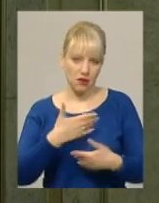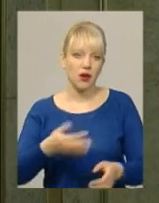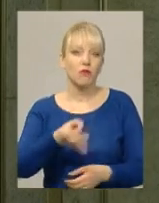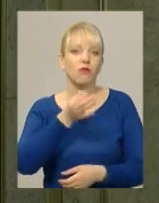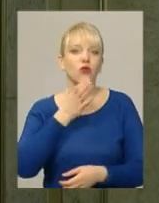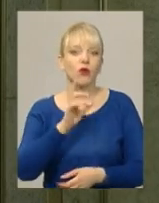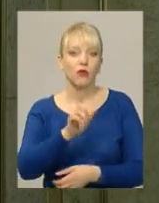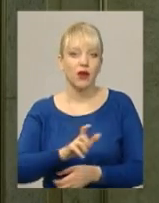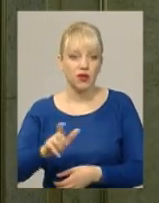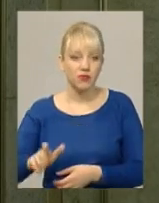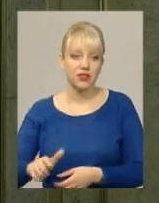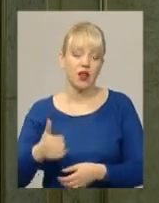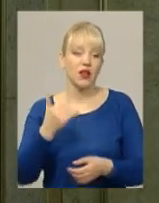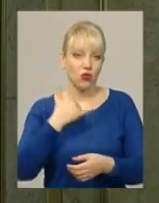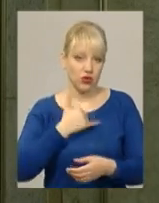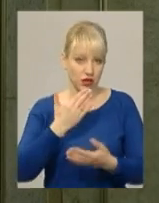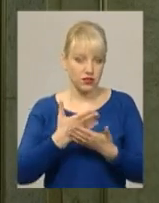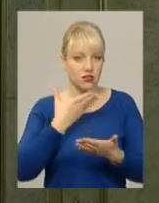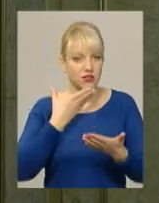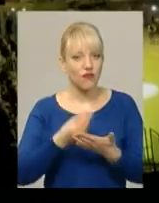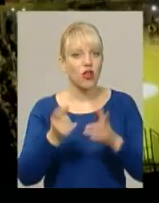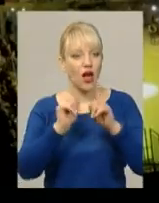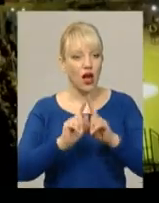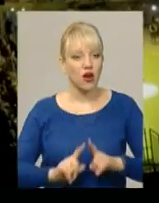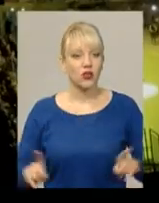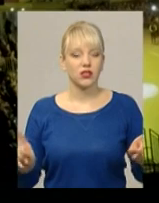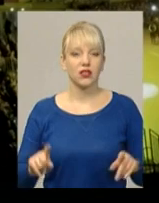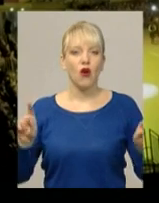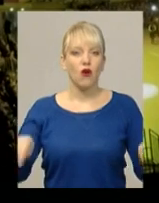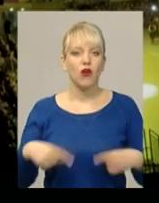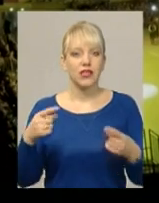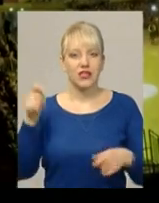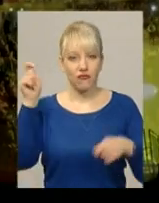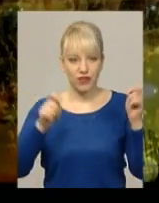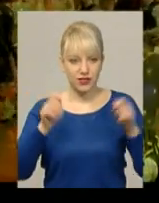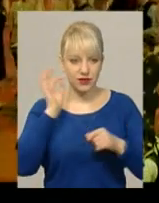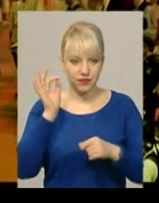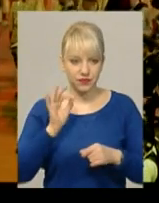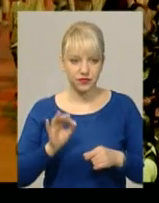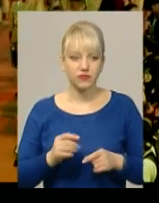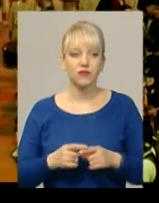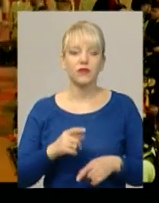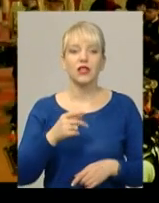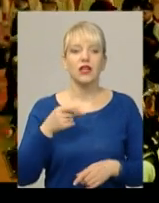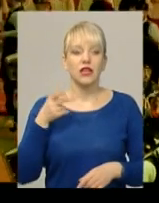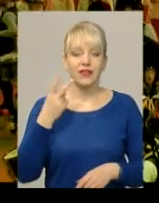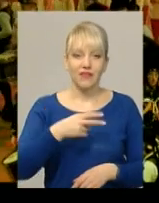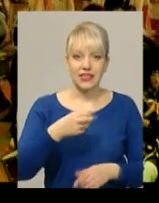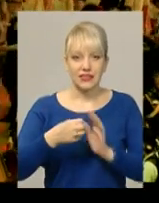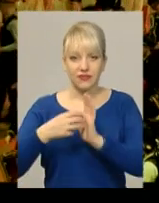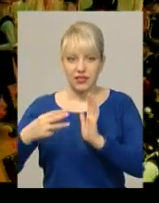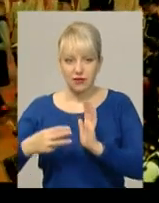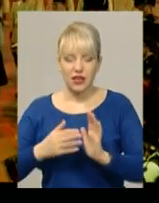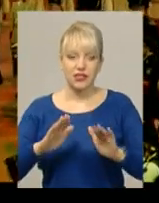скажімо, нас є якась своя родзинка». Організатори фестивалю «Бундес-мюзик-паради-2018» запропонували